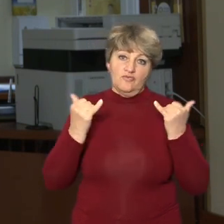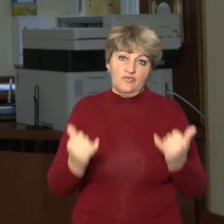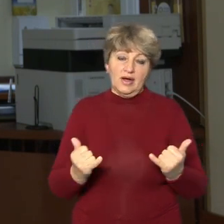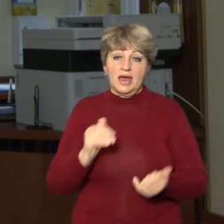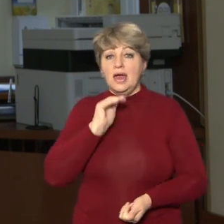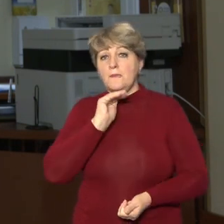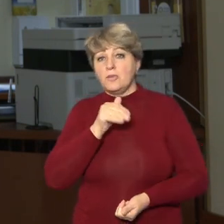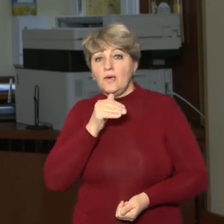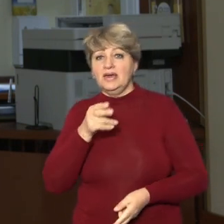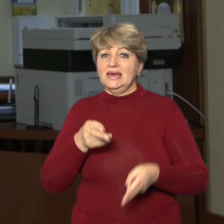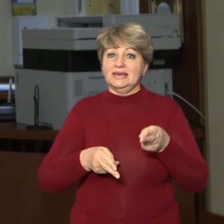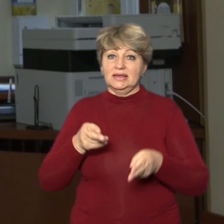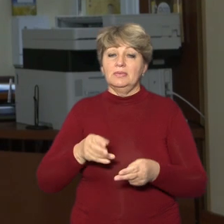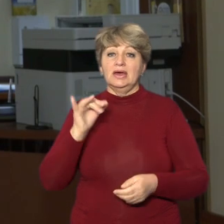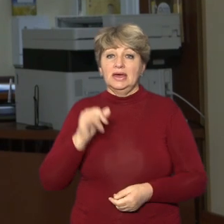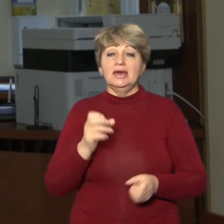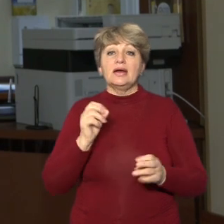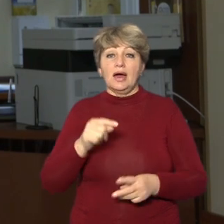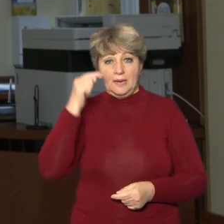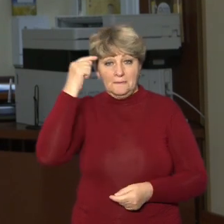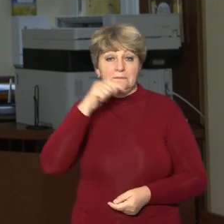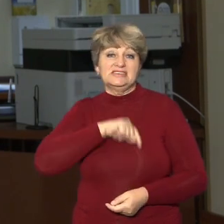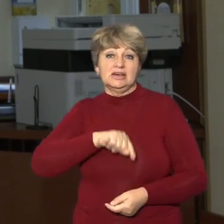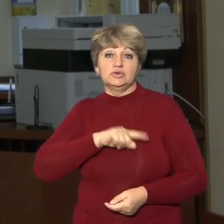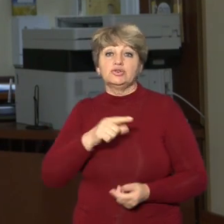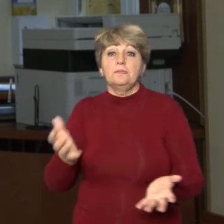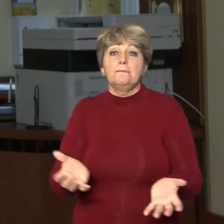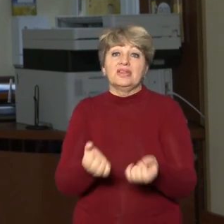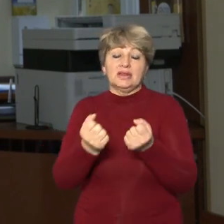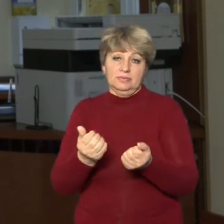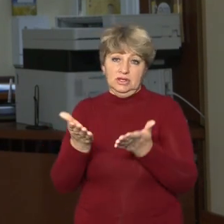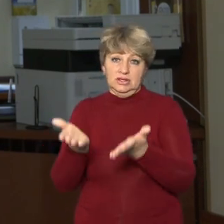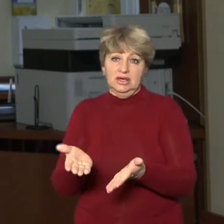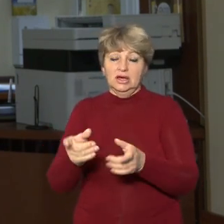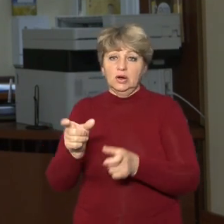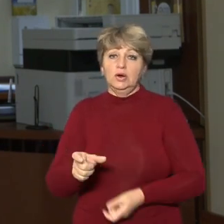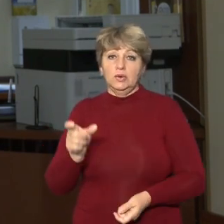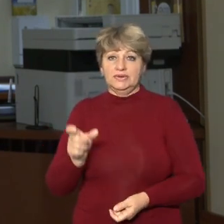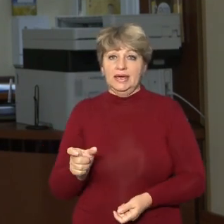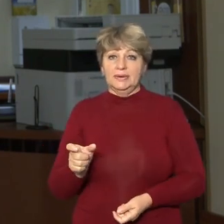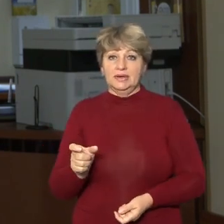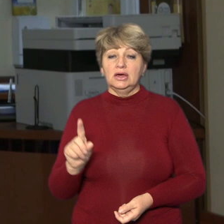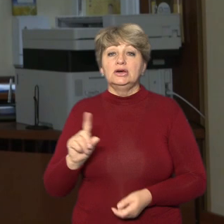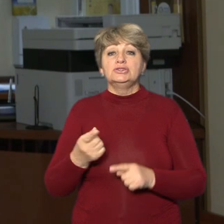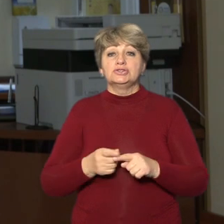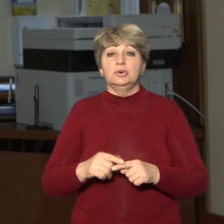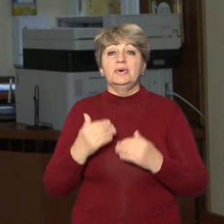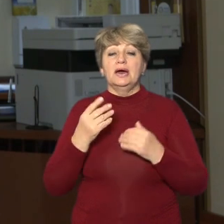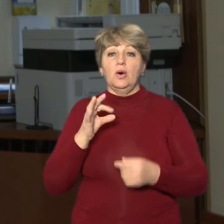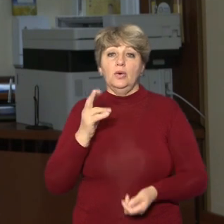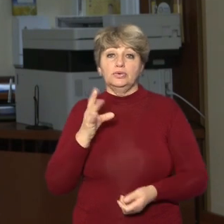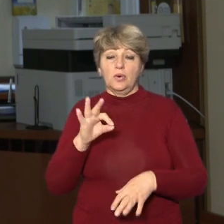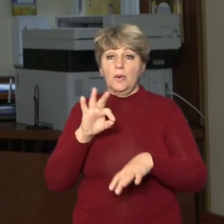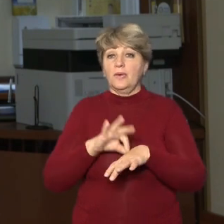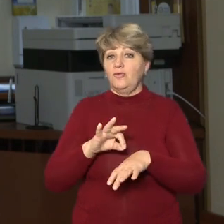професійної і хірургічної, а ще й як психолог, для того, щоб підтримати цих людей, що ця онкологічна